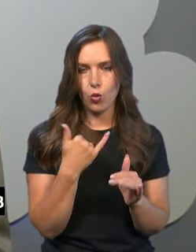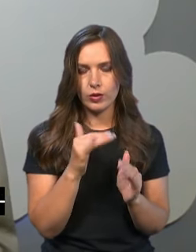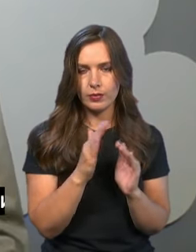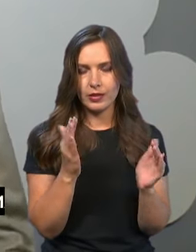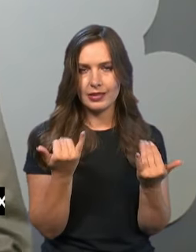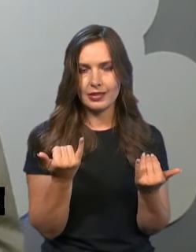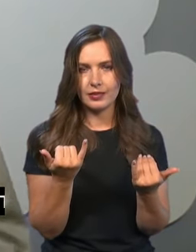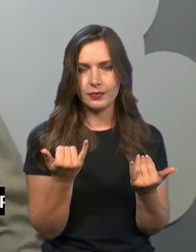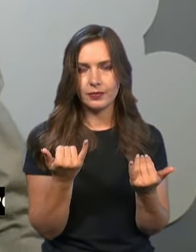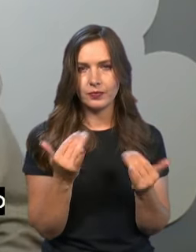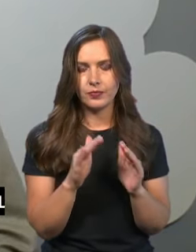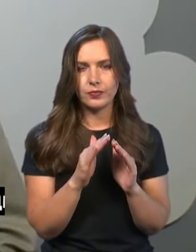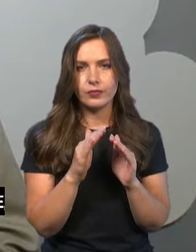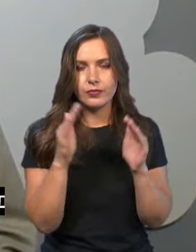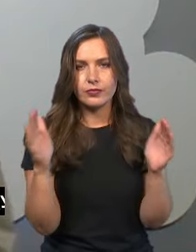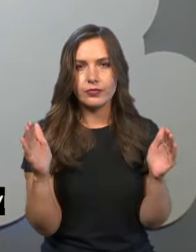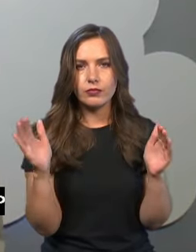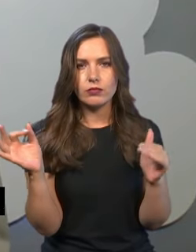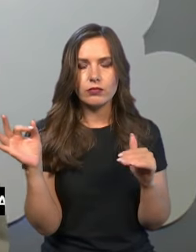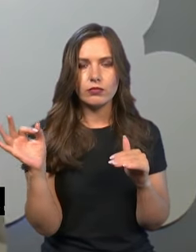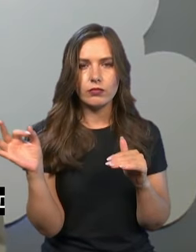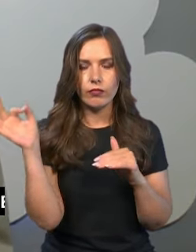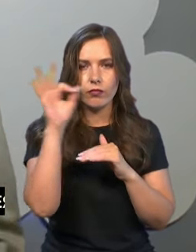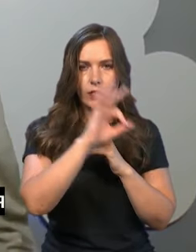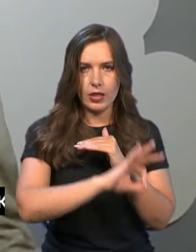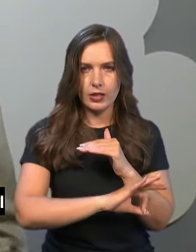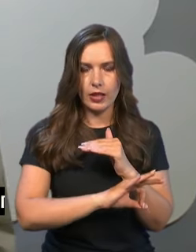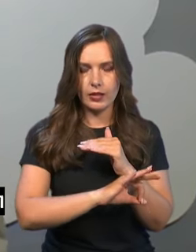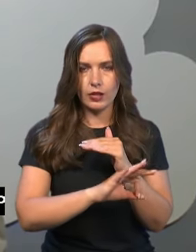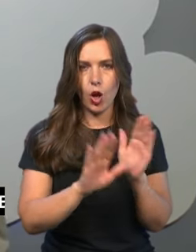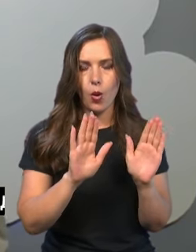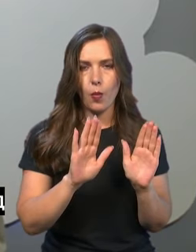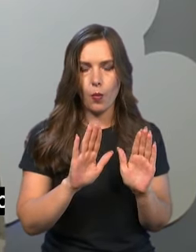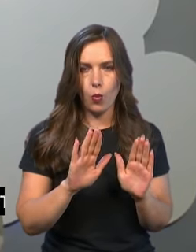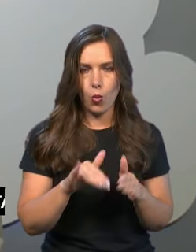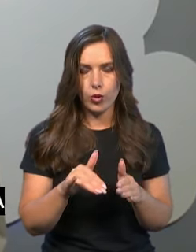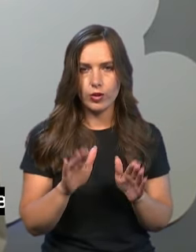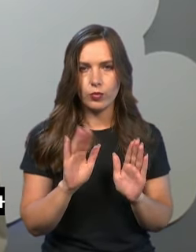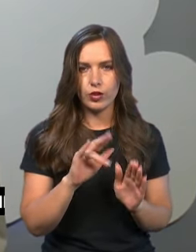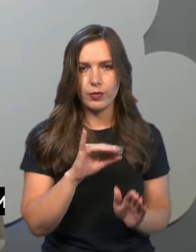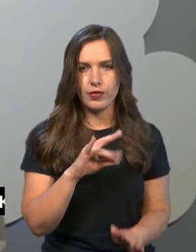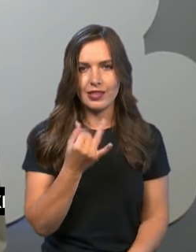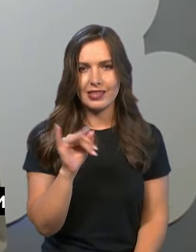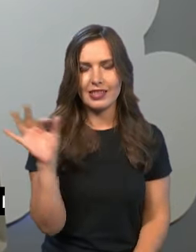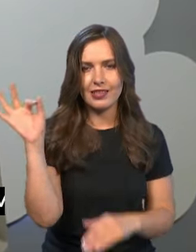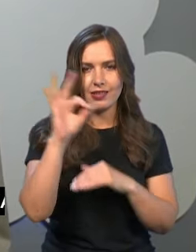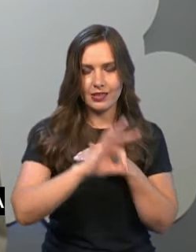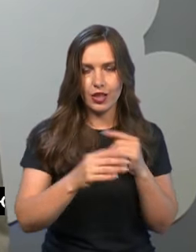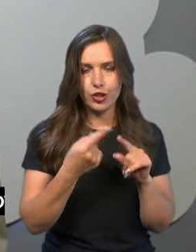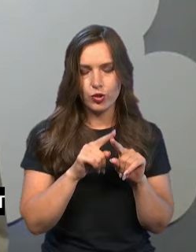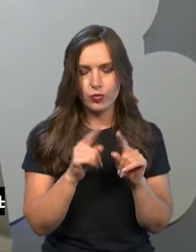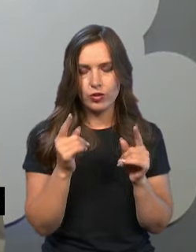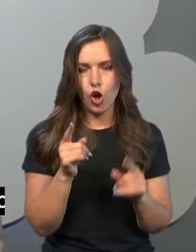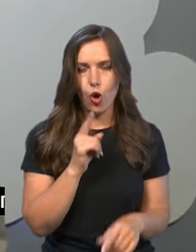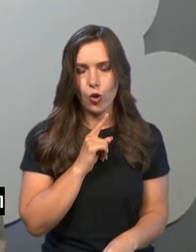зараз переважно західні. Відповідно, потім атмосферний фронт буде з північного заходу, тому відповідно і